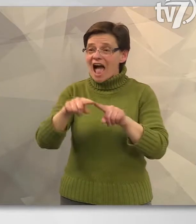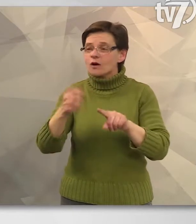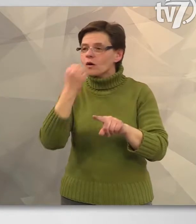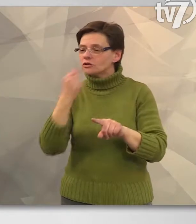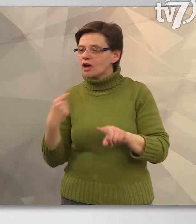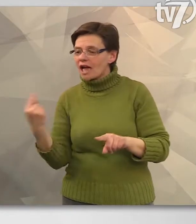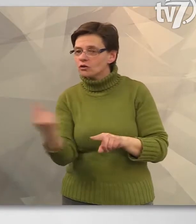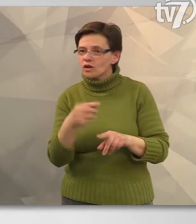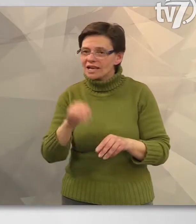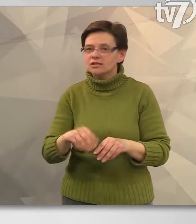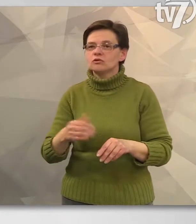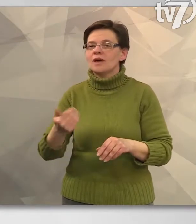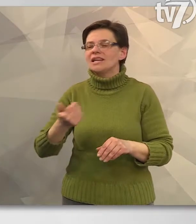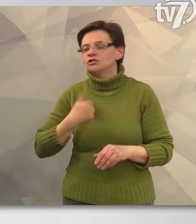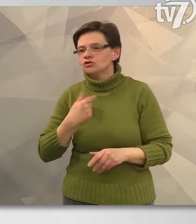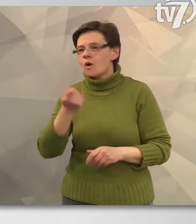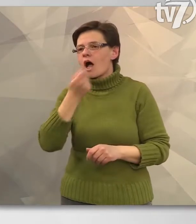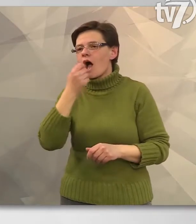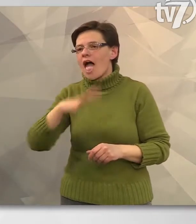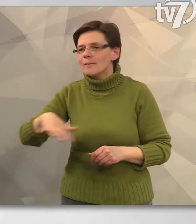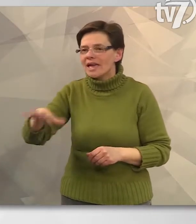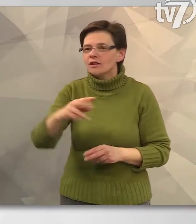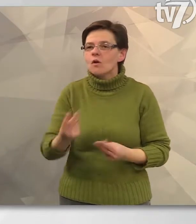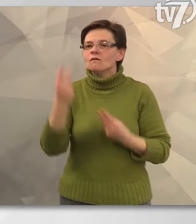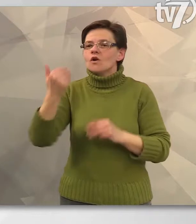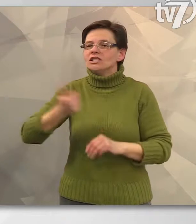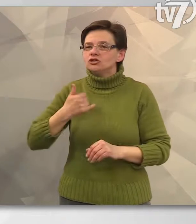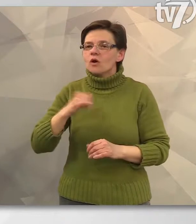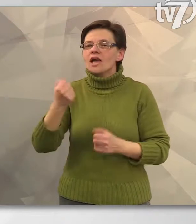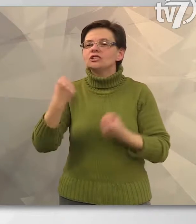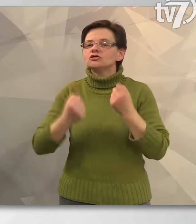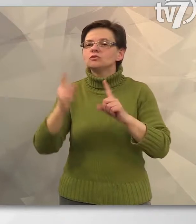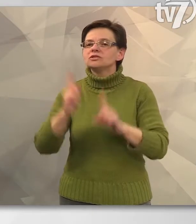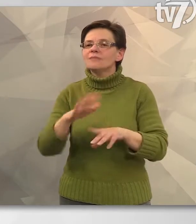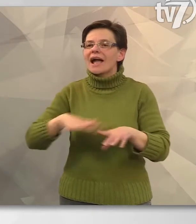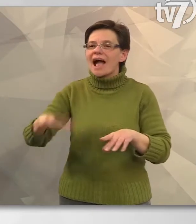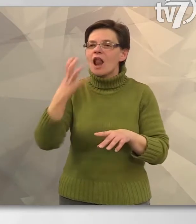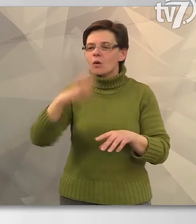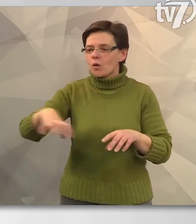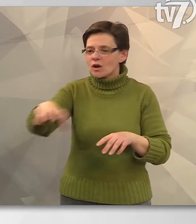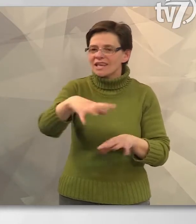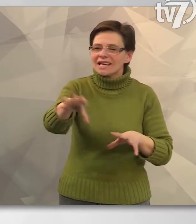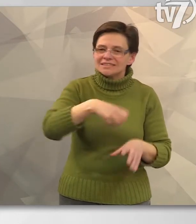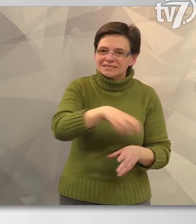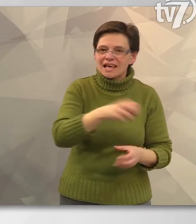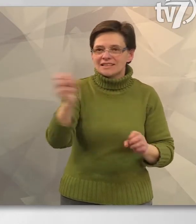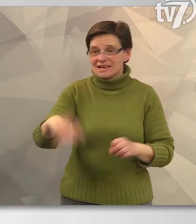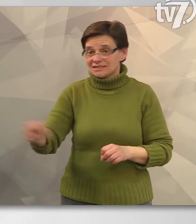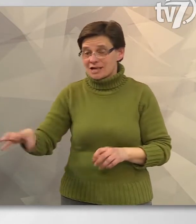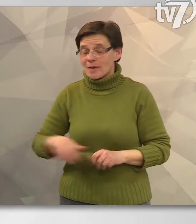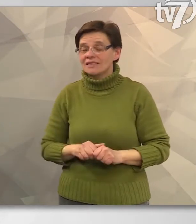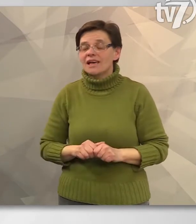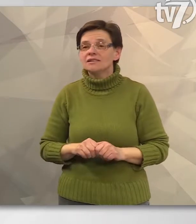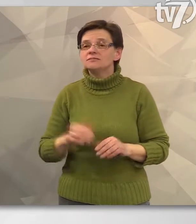Diákok a közvetlen környezetükben. Az iskola, az ebédlő, a főiskola és a buszmegállók környékén szedték össze a